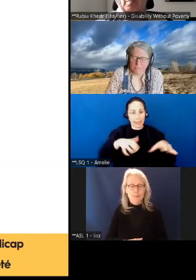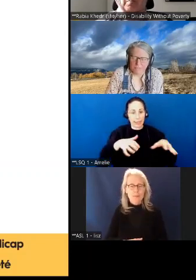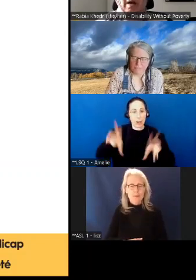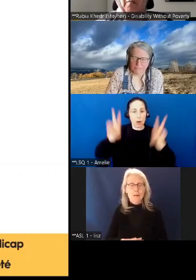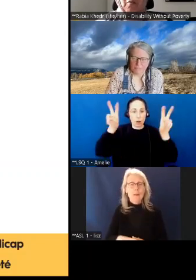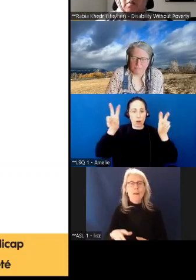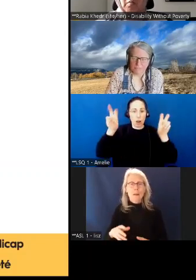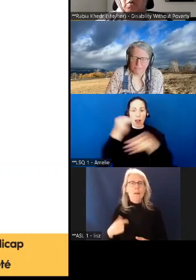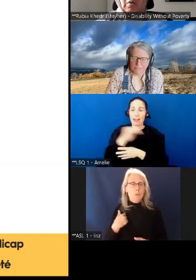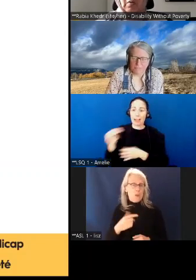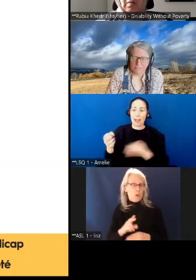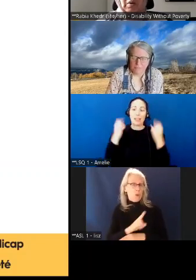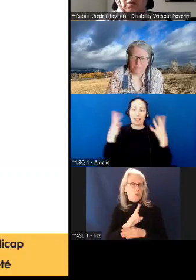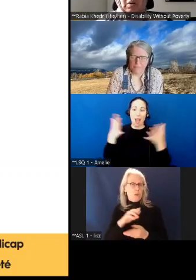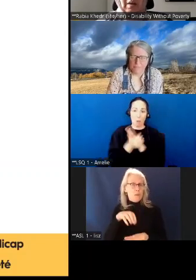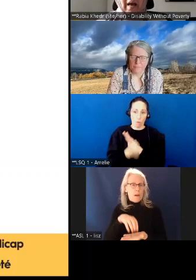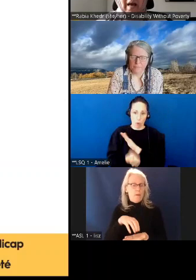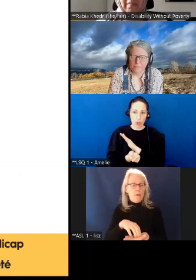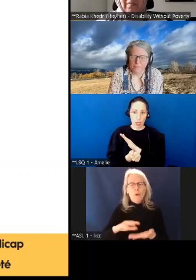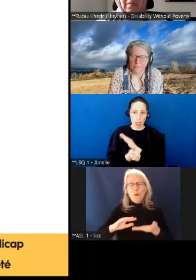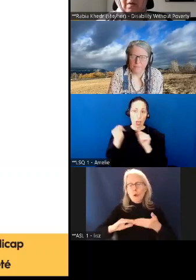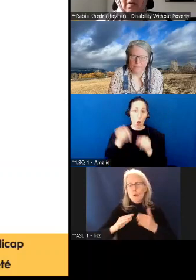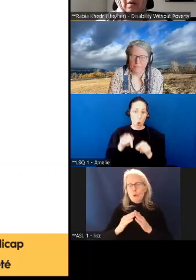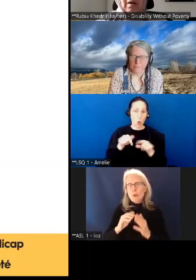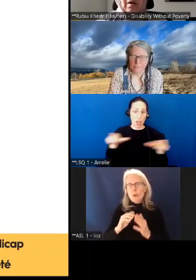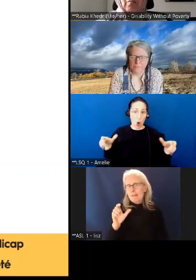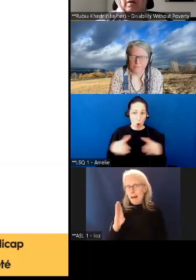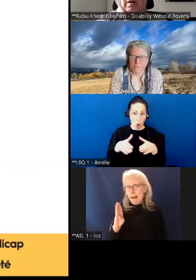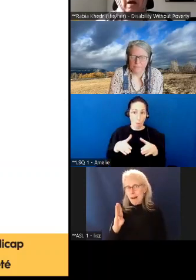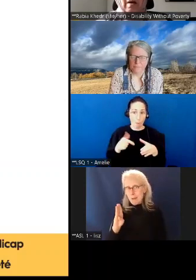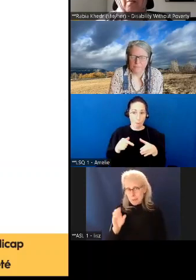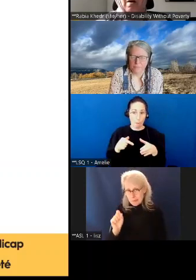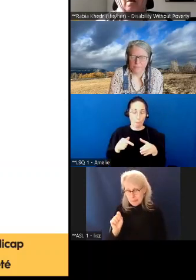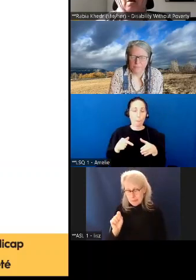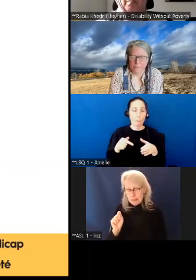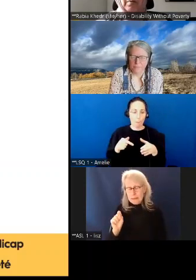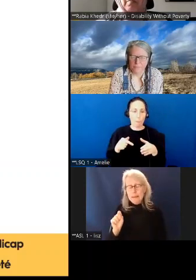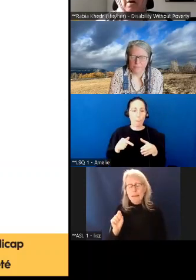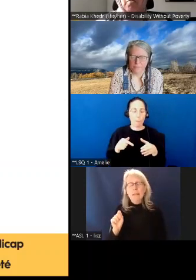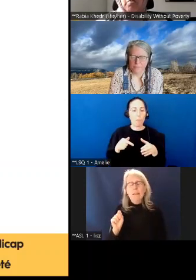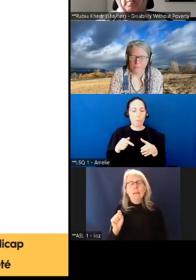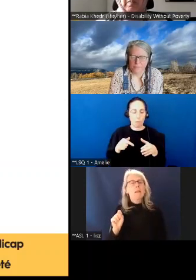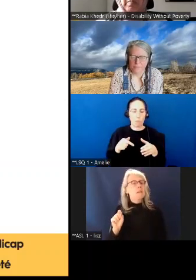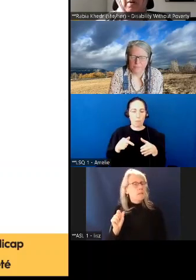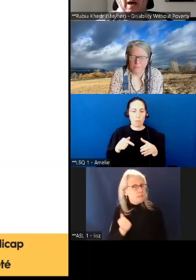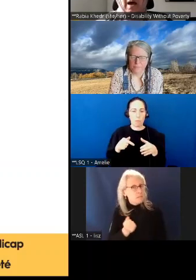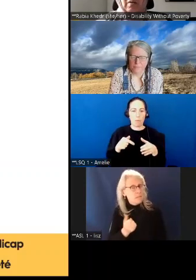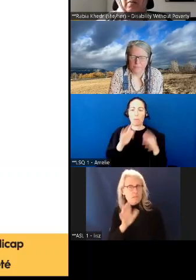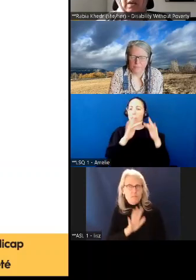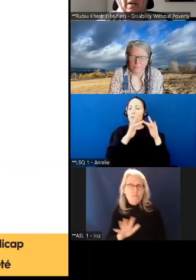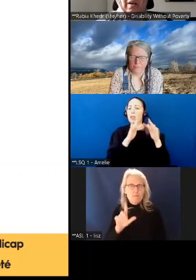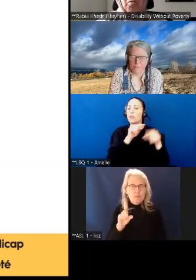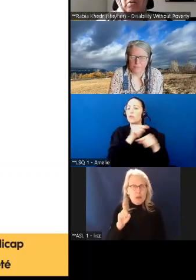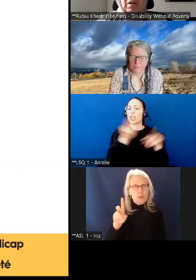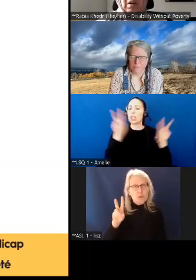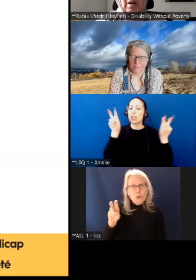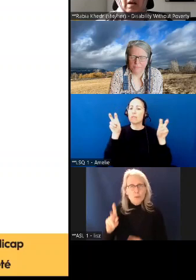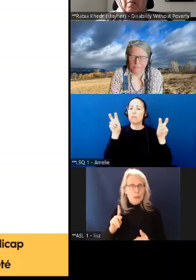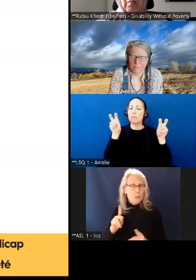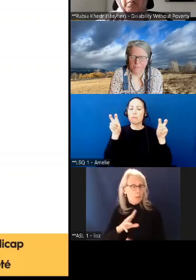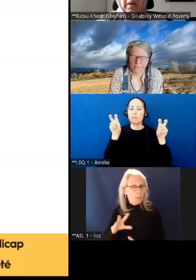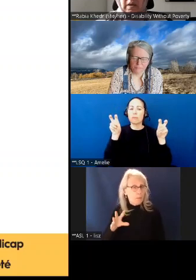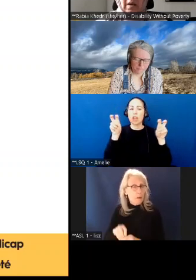pauvreté, ce groupe d'action qui est sur le site intitulé